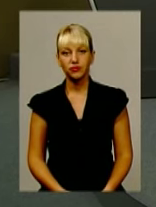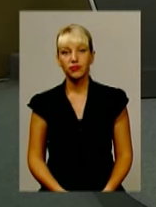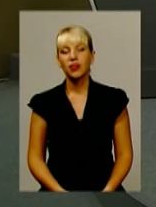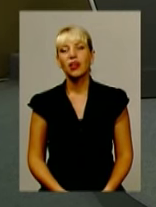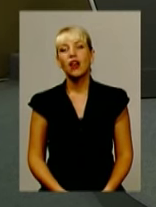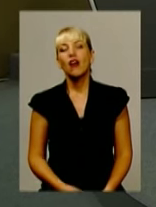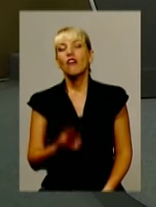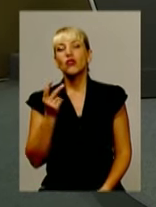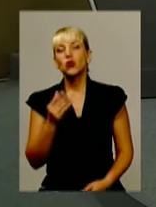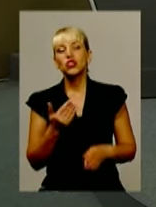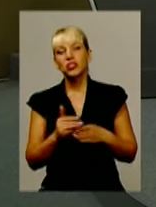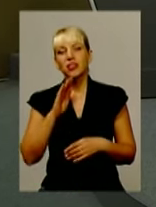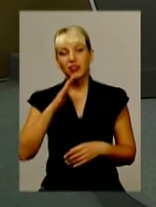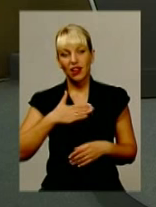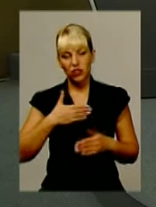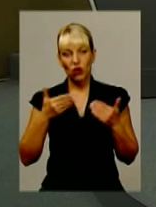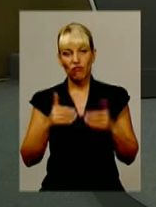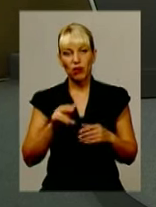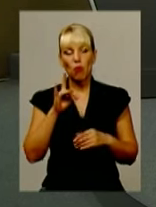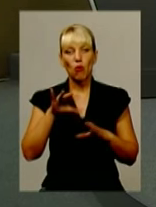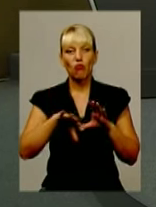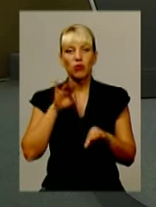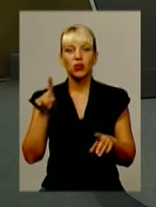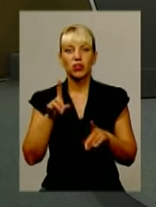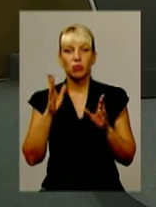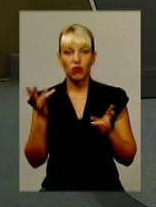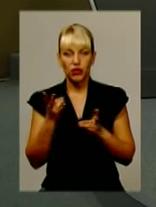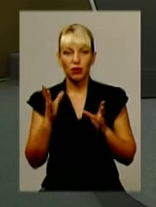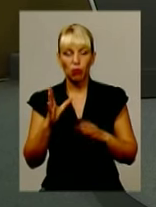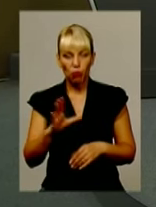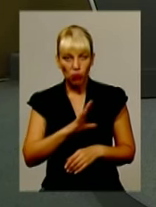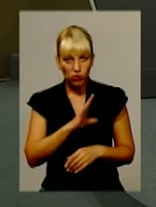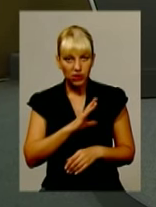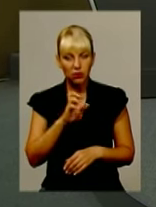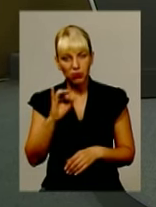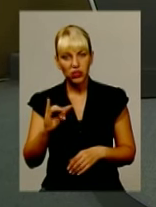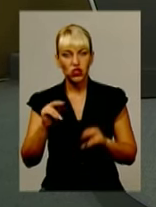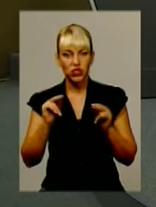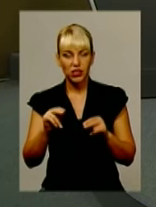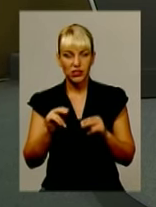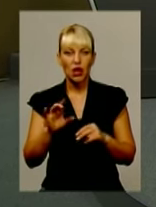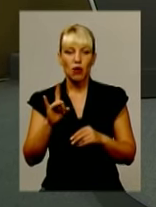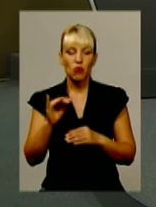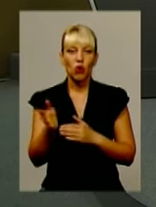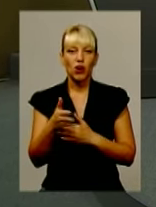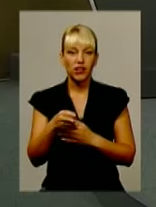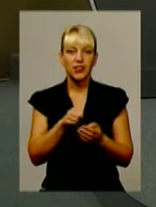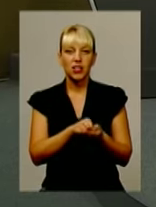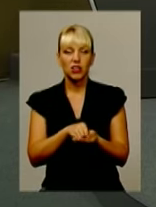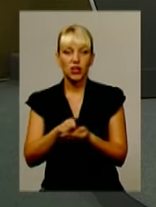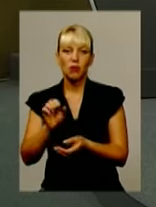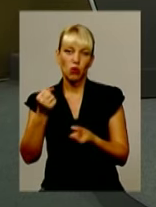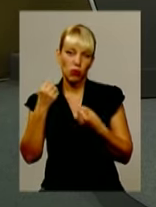У другій частині нашого випуску про вибори, які мають бути чесними, про рибні кладовища та перемоги наших земляків